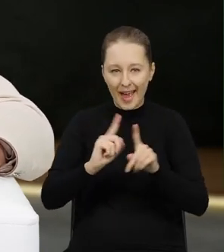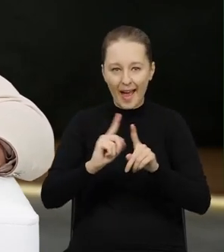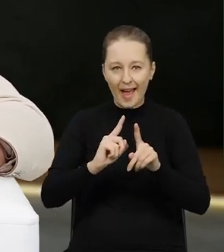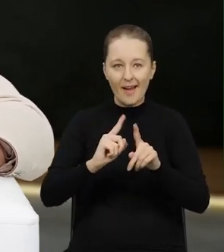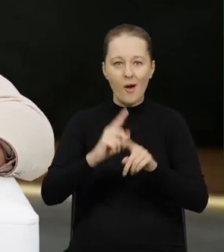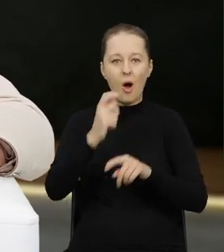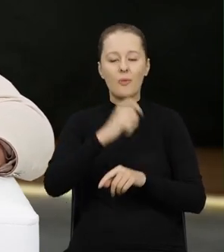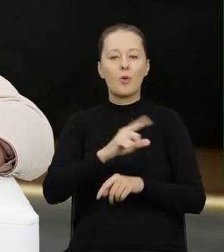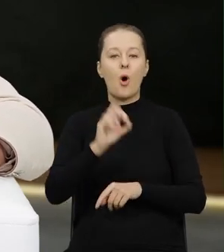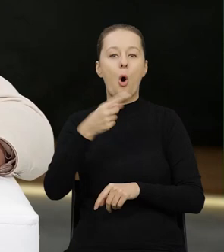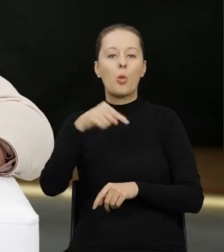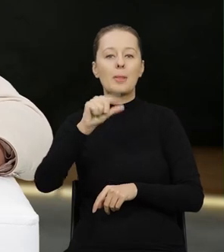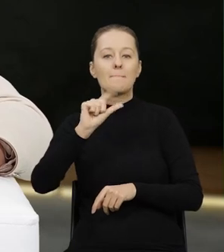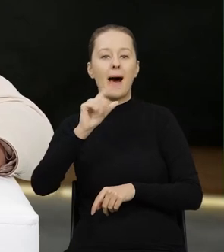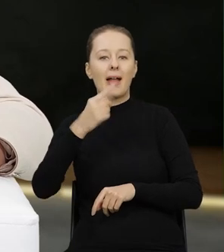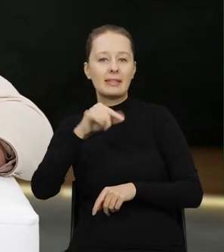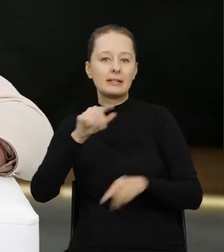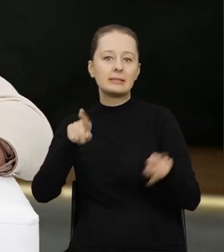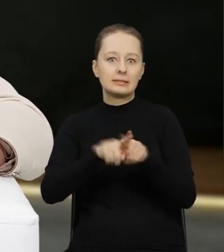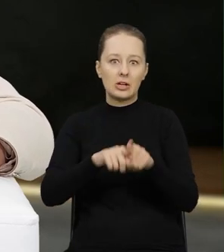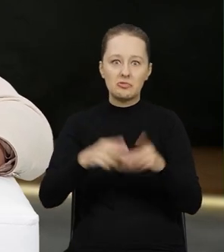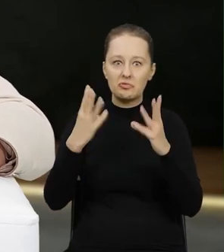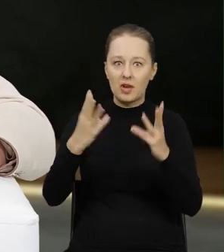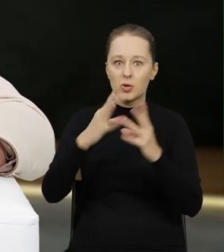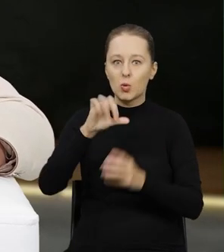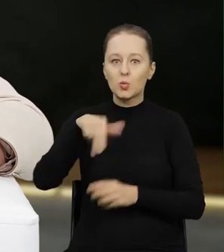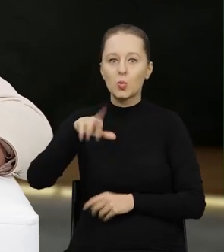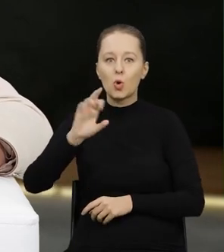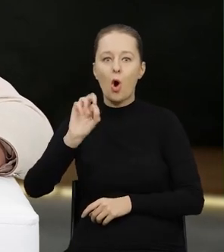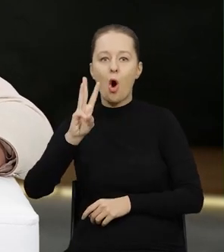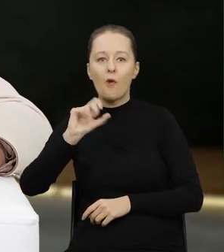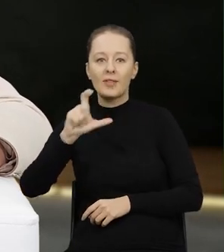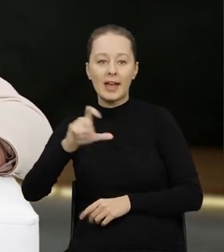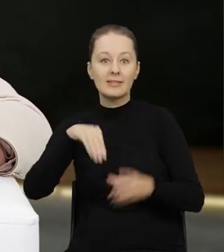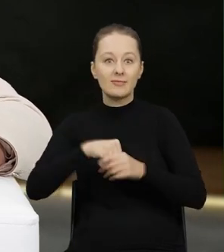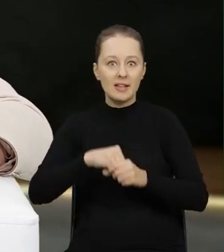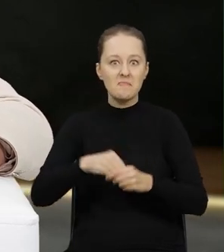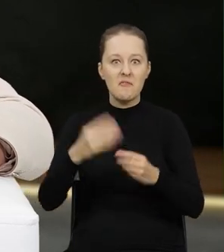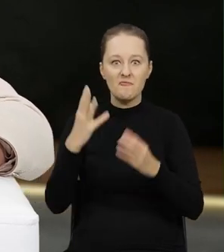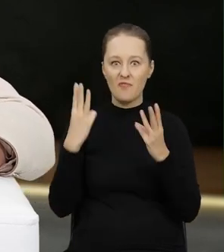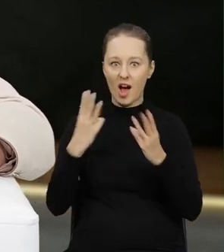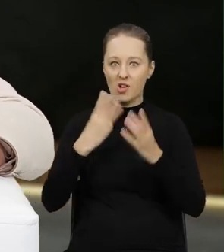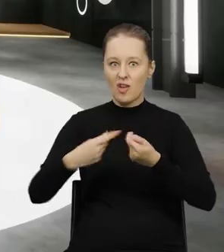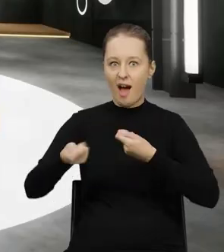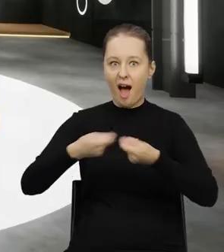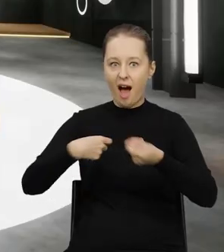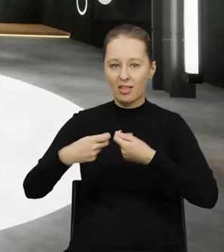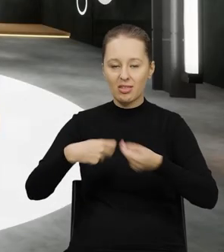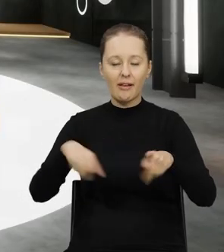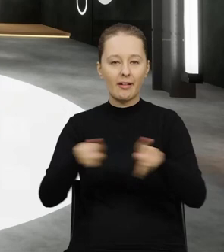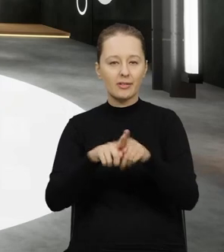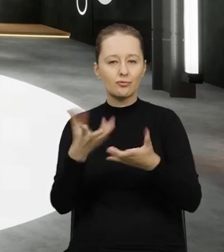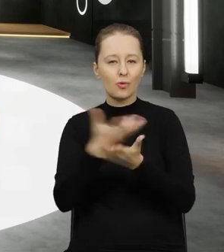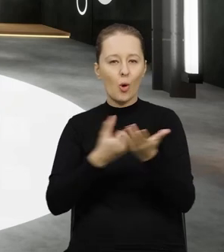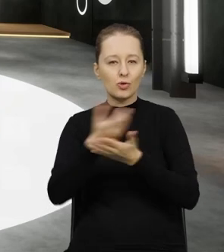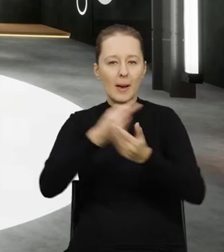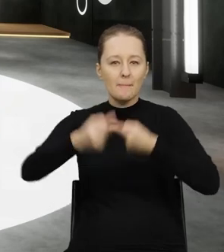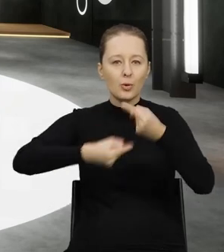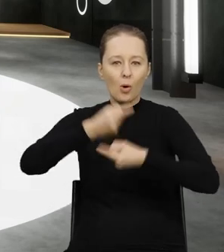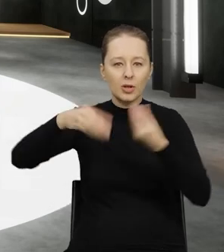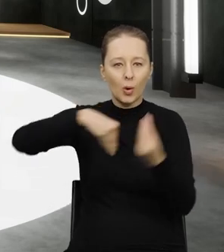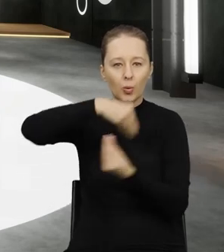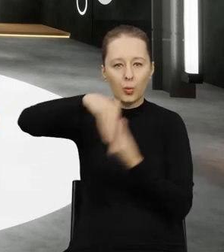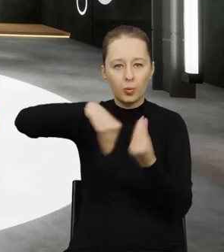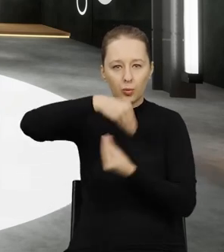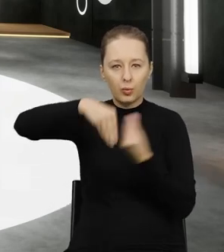ale odpady to w dużej mierze również cenne surowce. Cenne surowce, które posiadają wartość handlową, które są wykorzystywane w